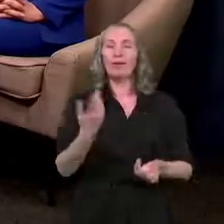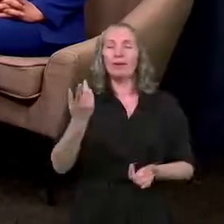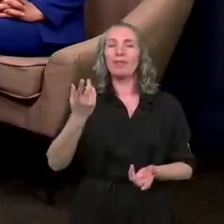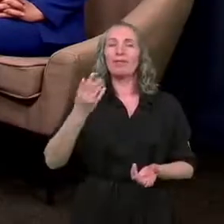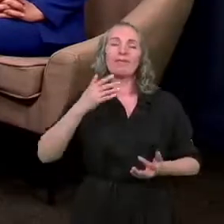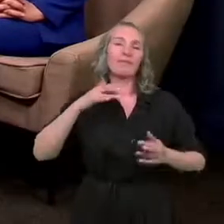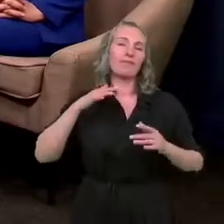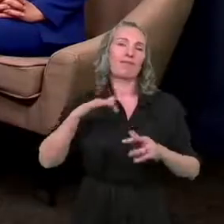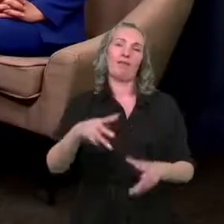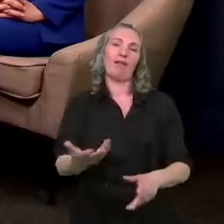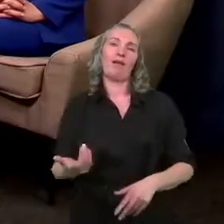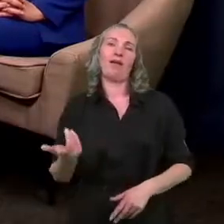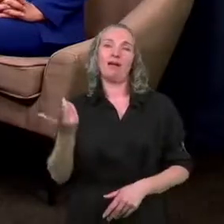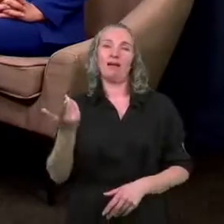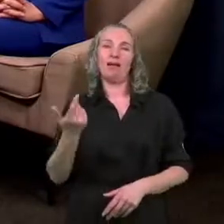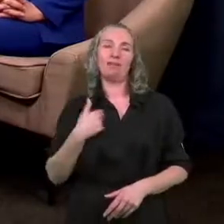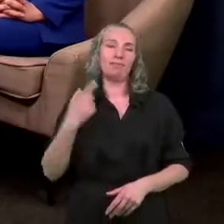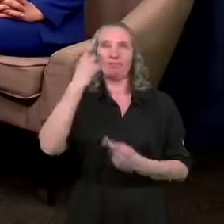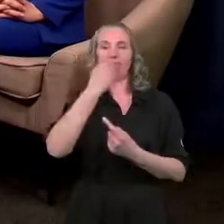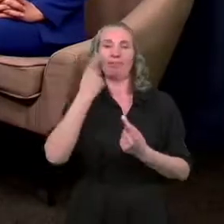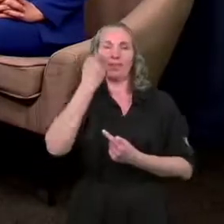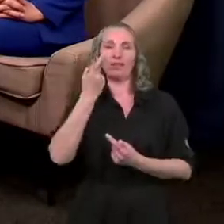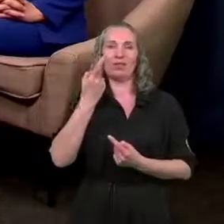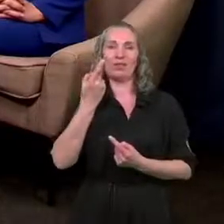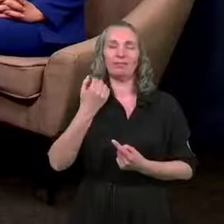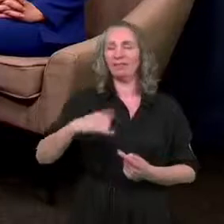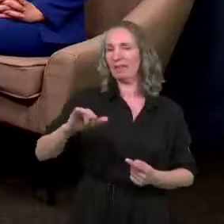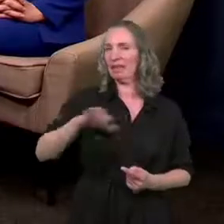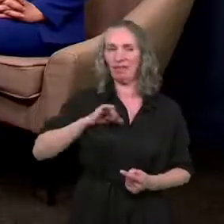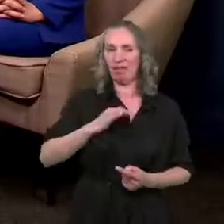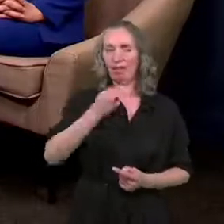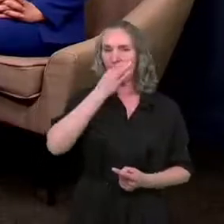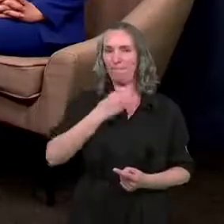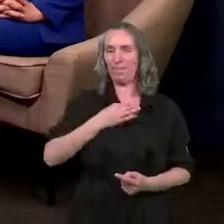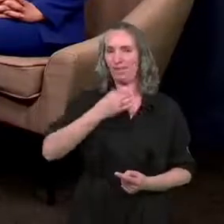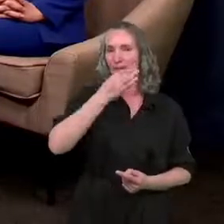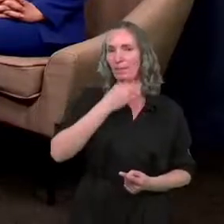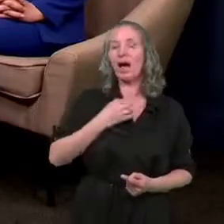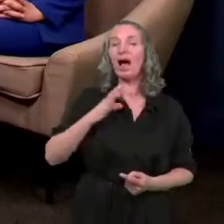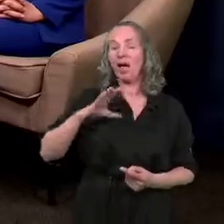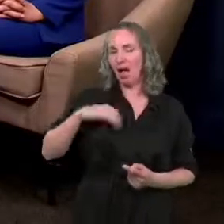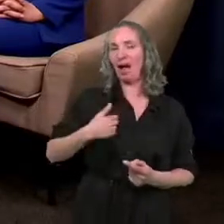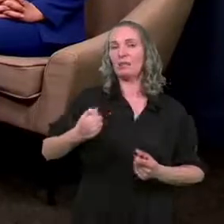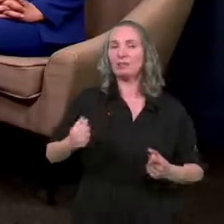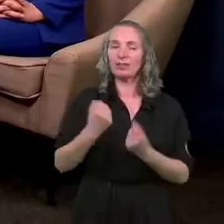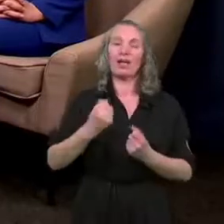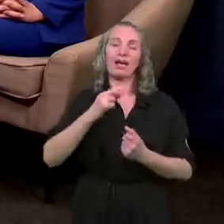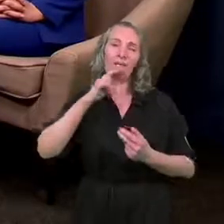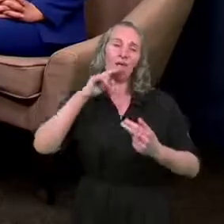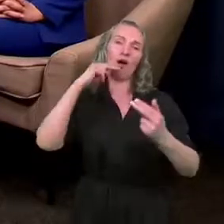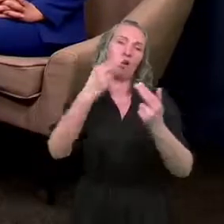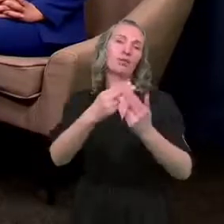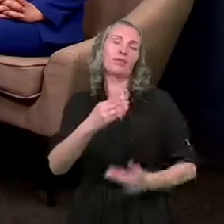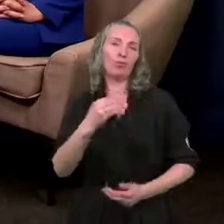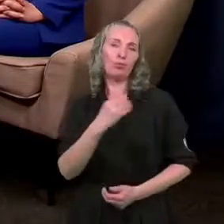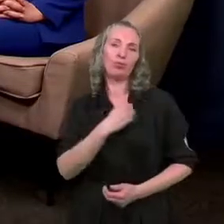Padało bardzo wiele, wydawałoby się, dla nas niewygodnych pytań, ale my zawsze staramy się odpowiadać uczciwie